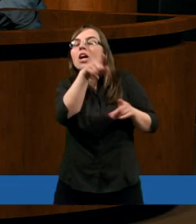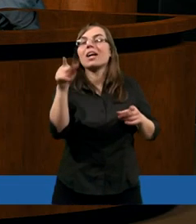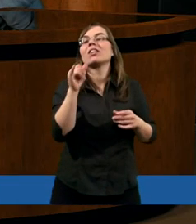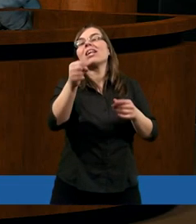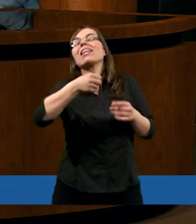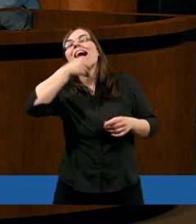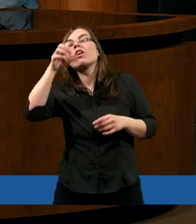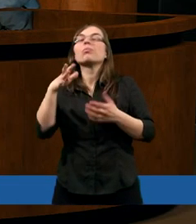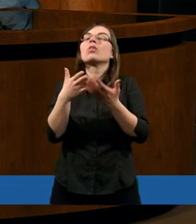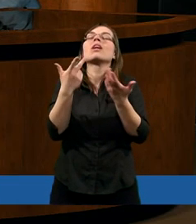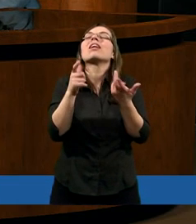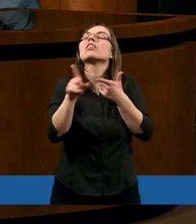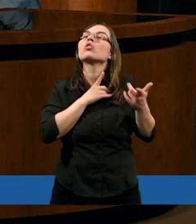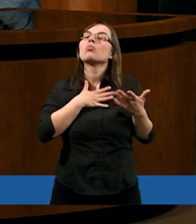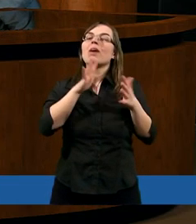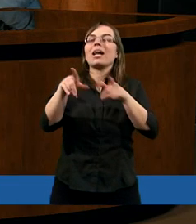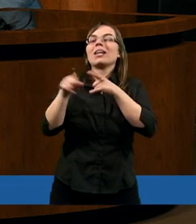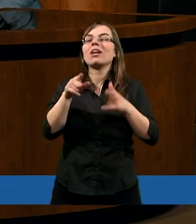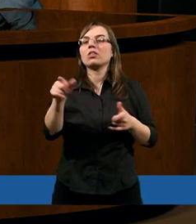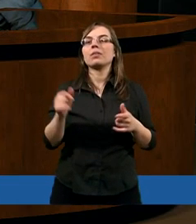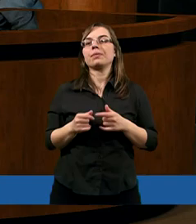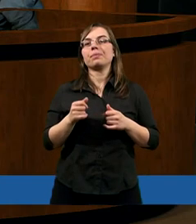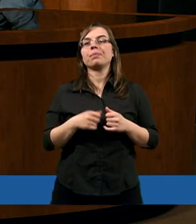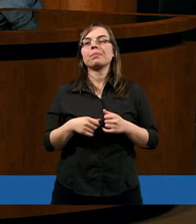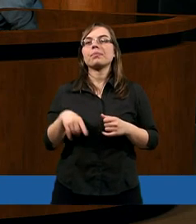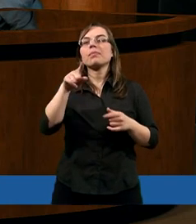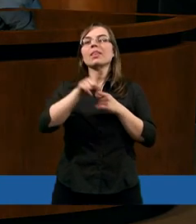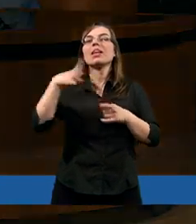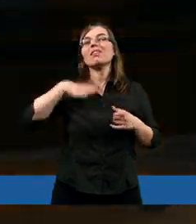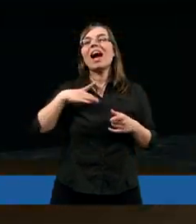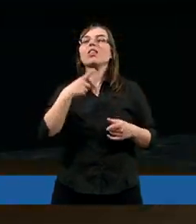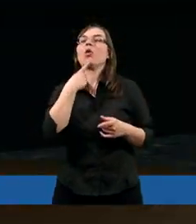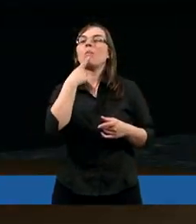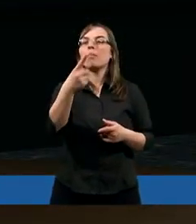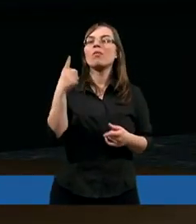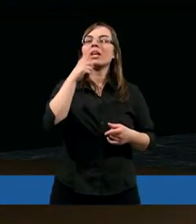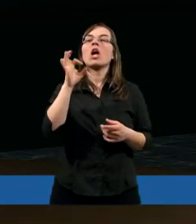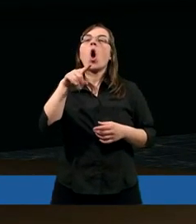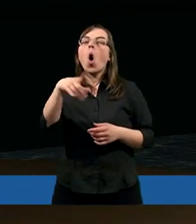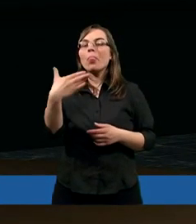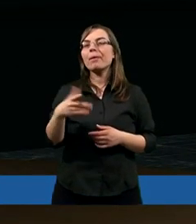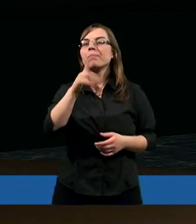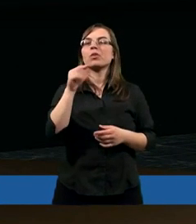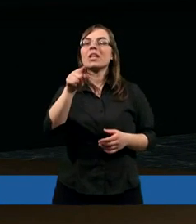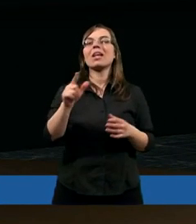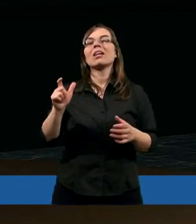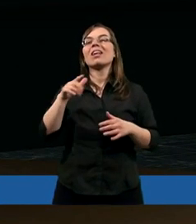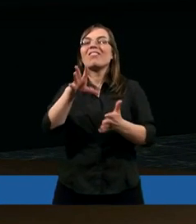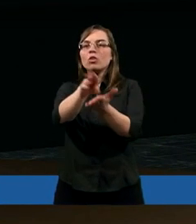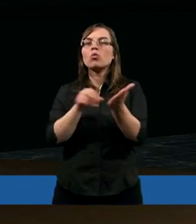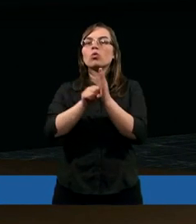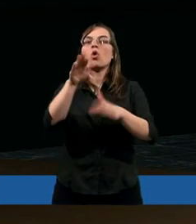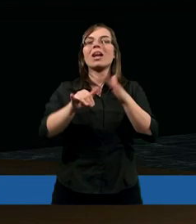jesteście starszymi? No, myślę, że też warto powiedzieć o tym, że ten wzór do